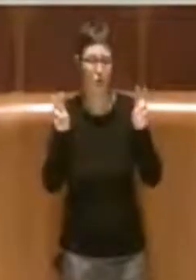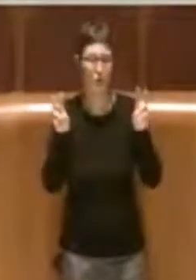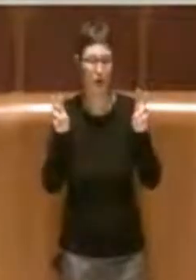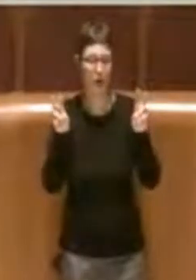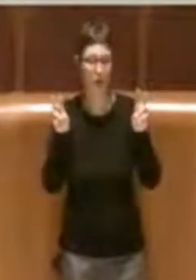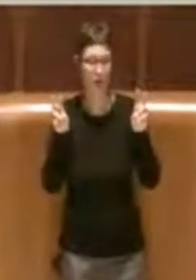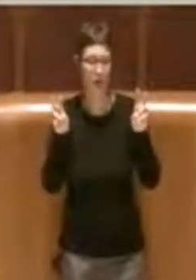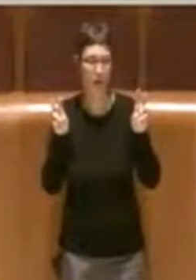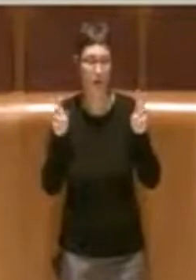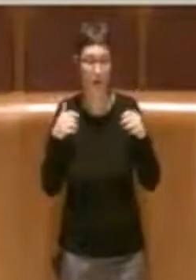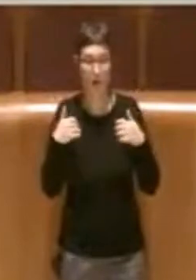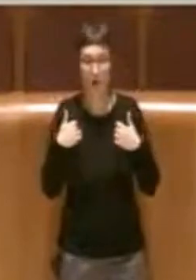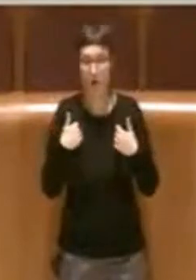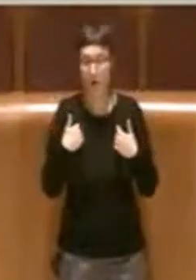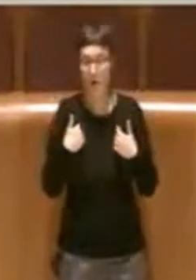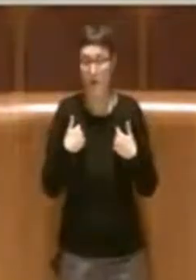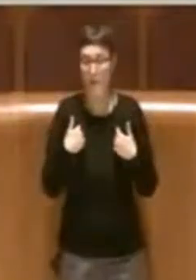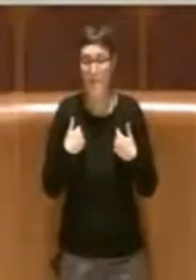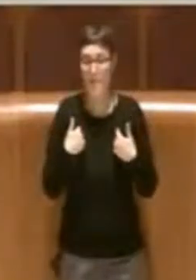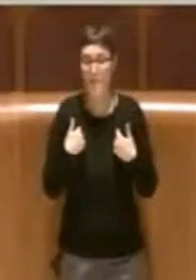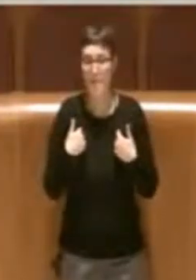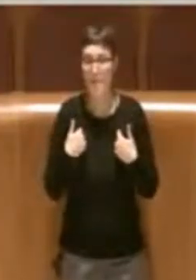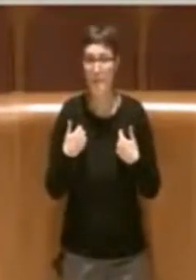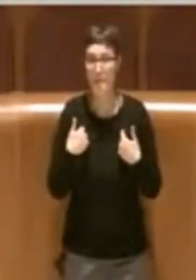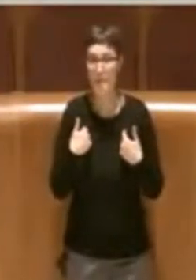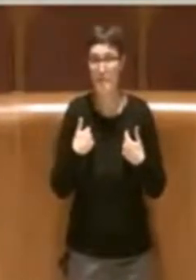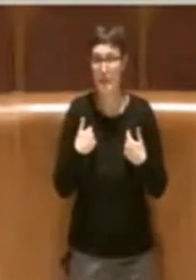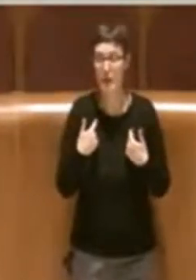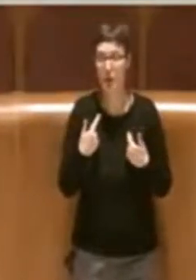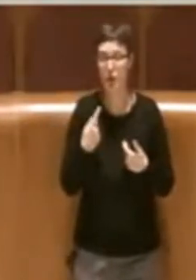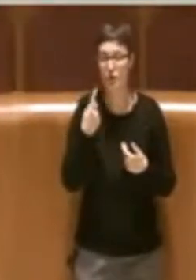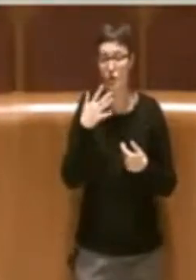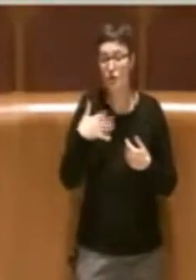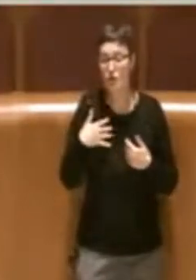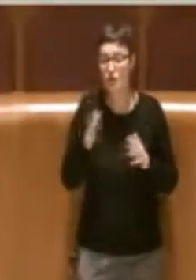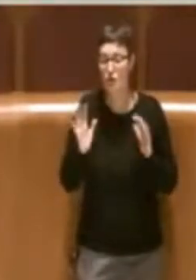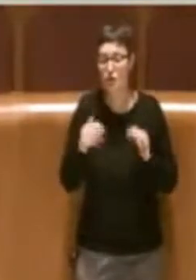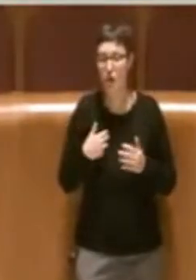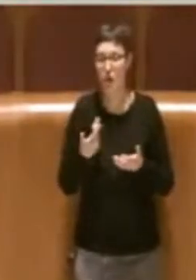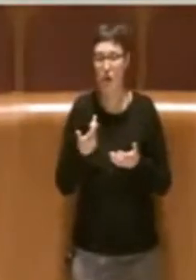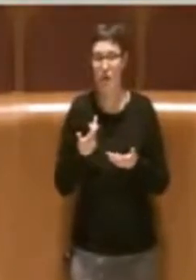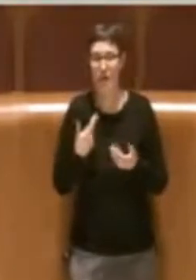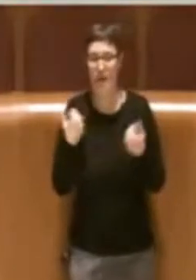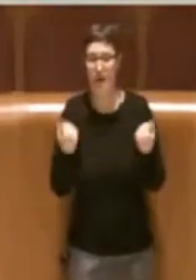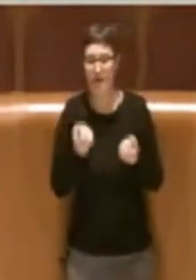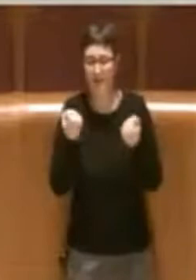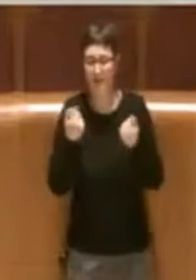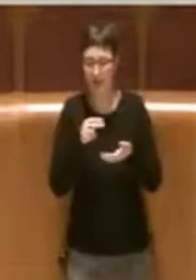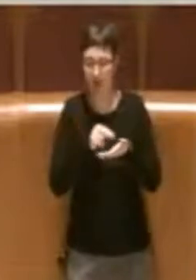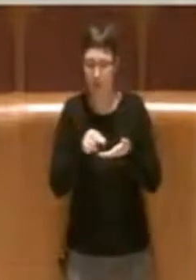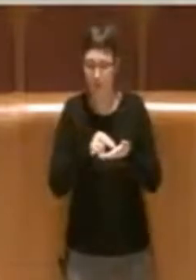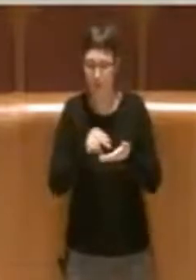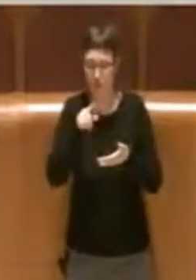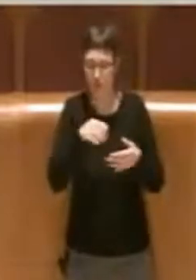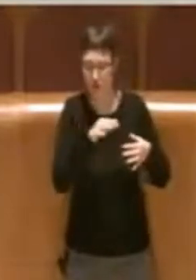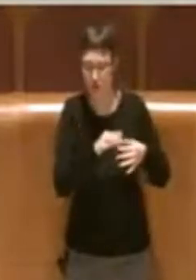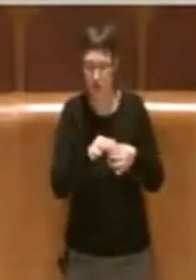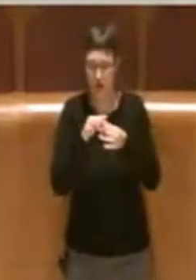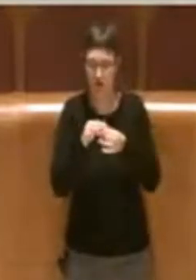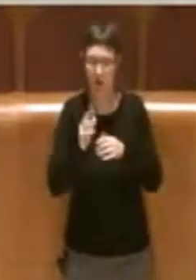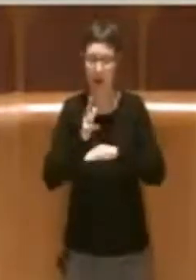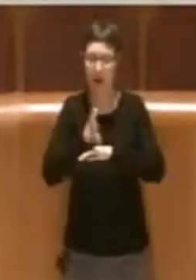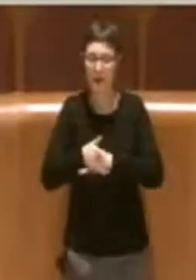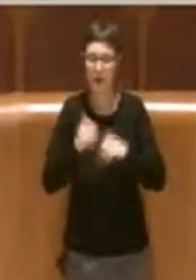ne so, l'attività anche degli uffici sul tema dell'accesso civico è un'attività